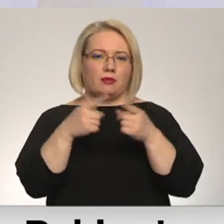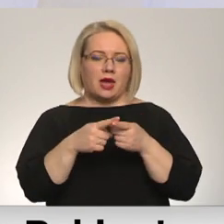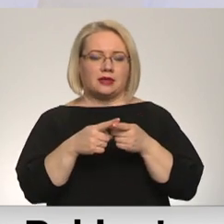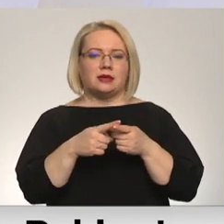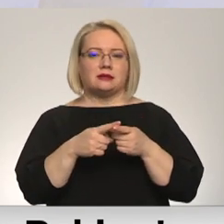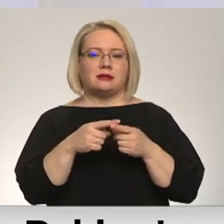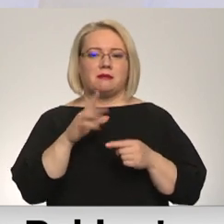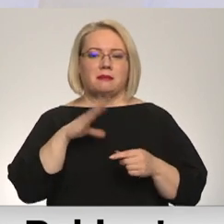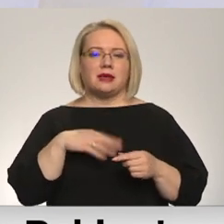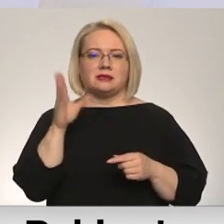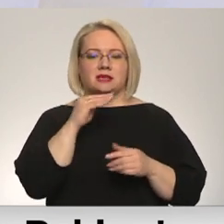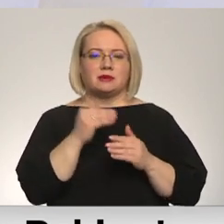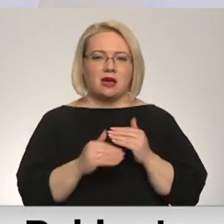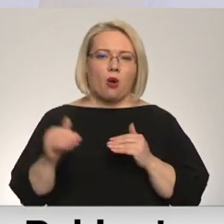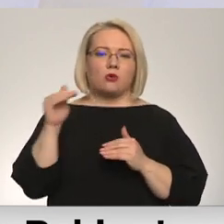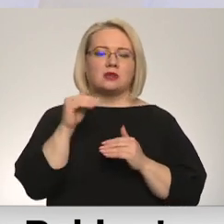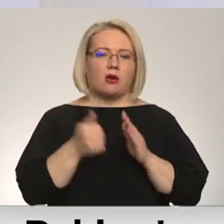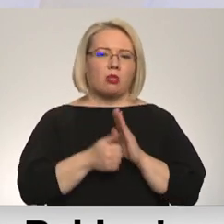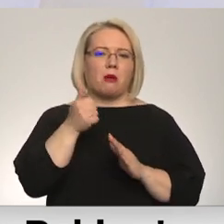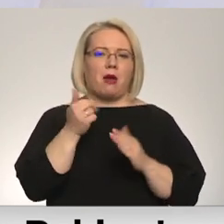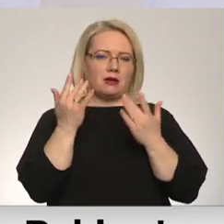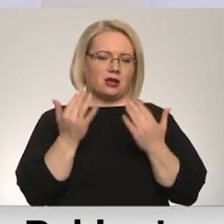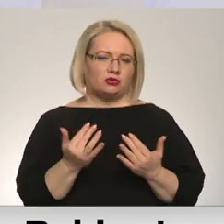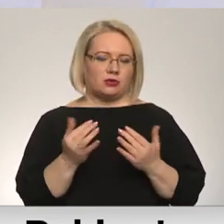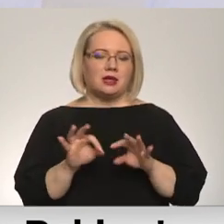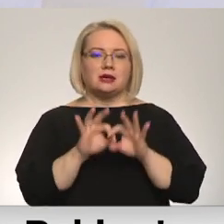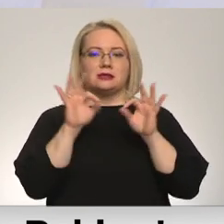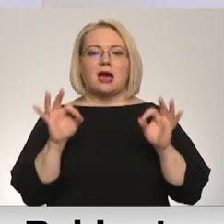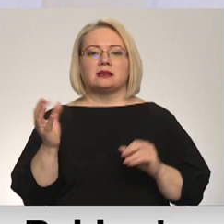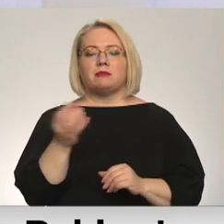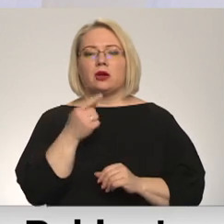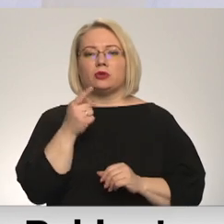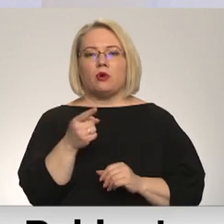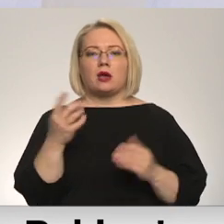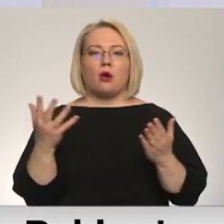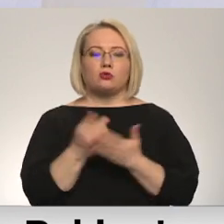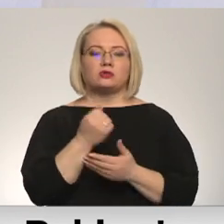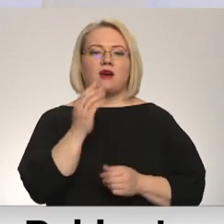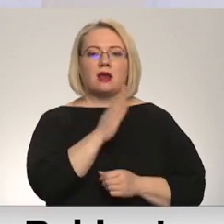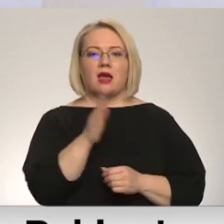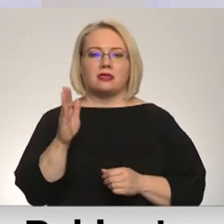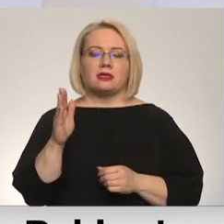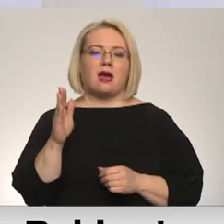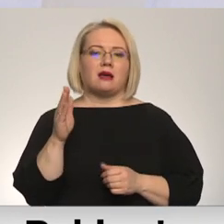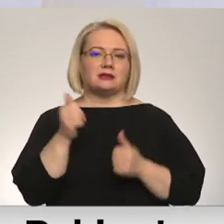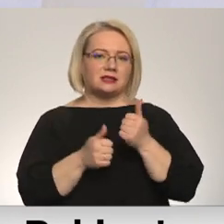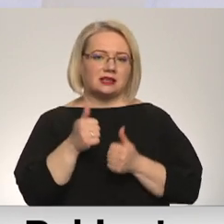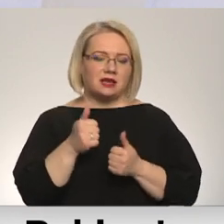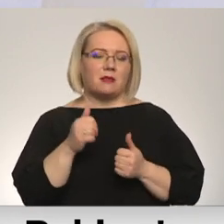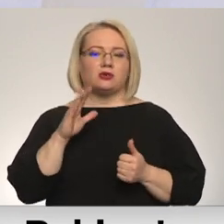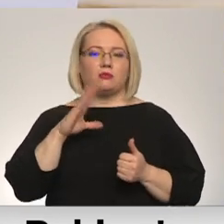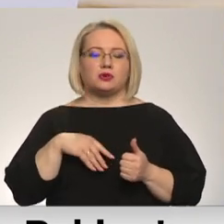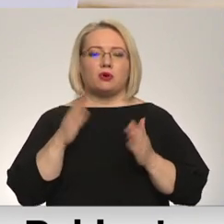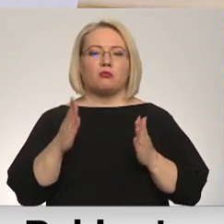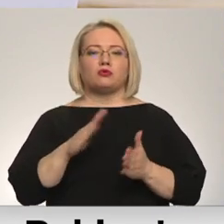iespējas augstāku vietu labāk rezultātu. Sāksim ar to, ka uzvar katrā spēlē, tad jau es domāju, ka arī būs rezultāts